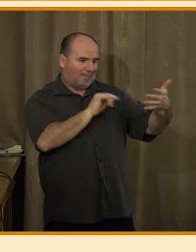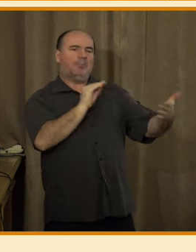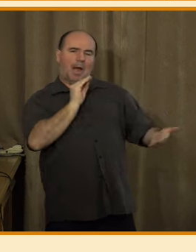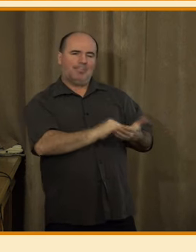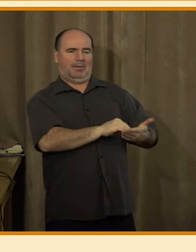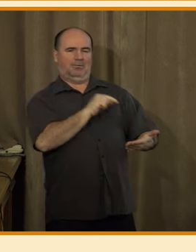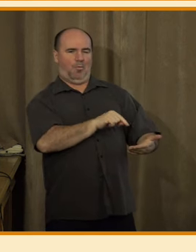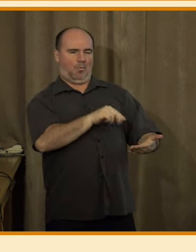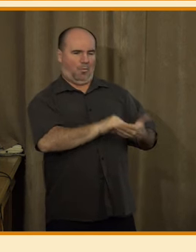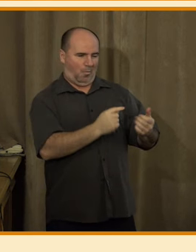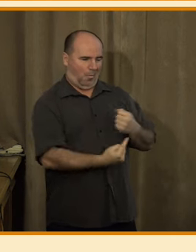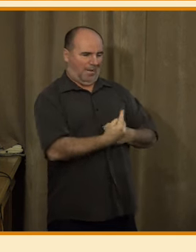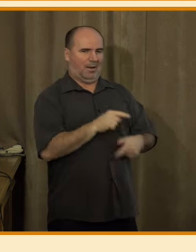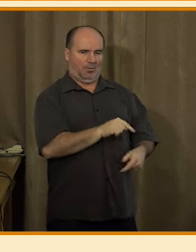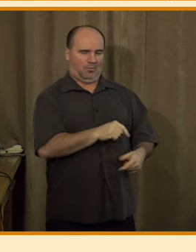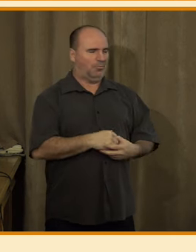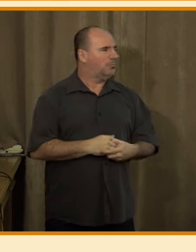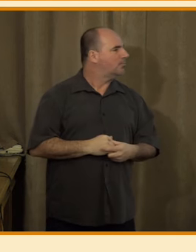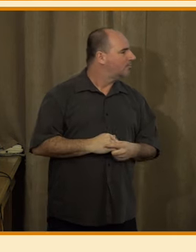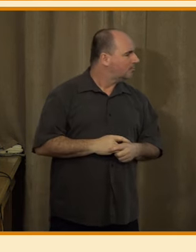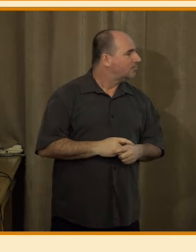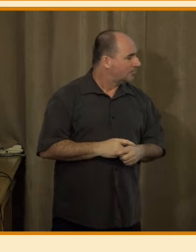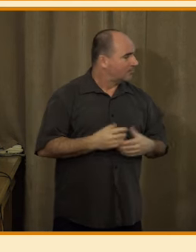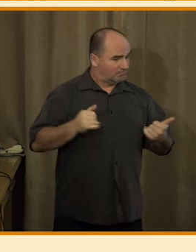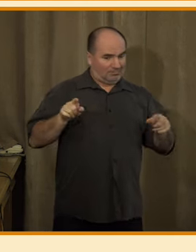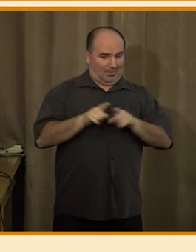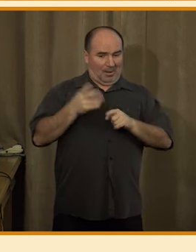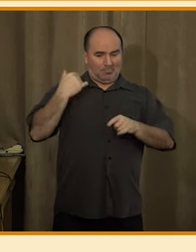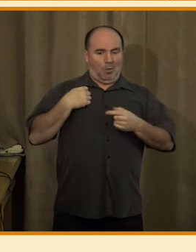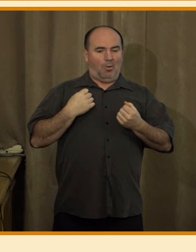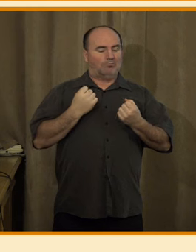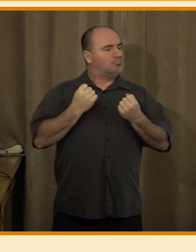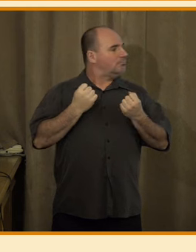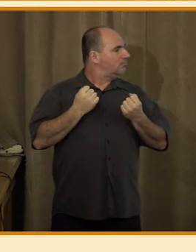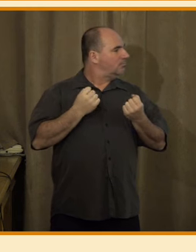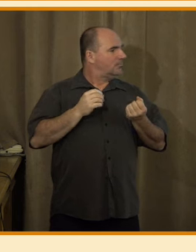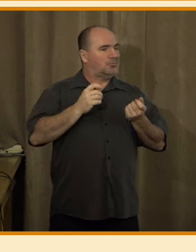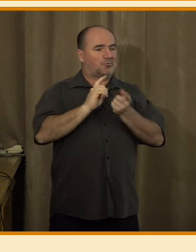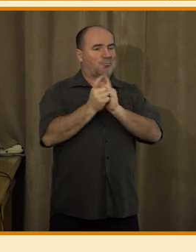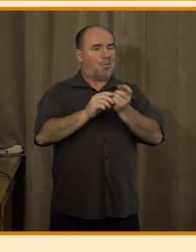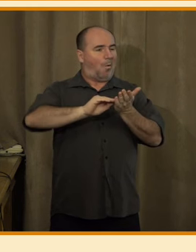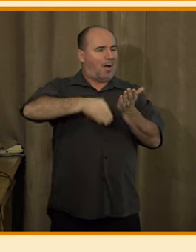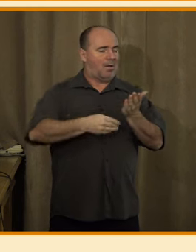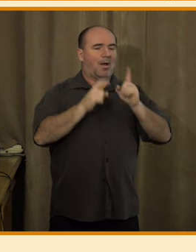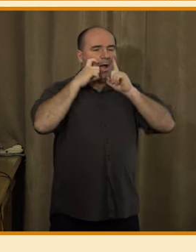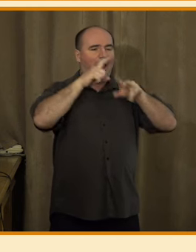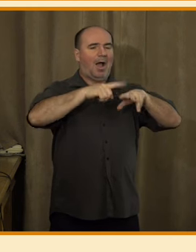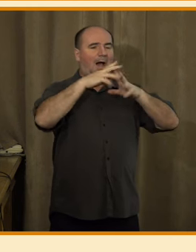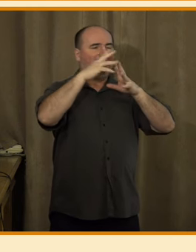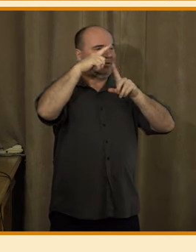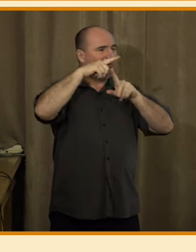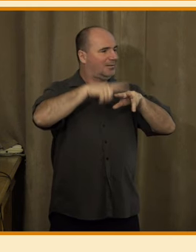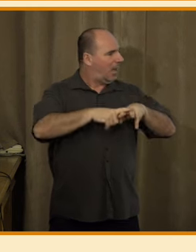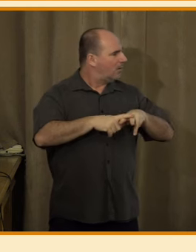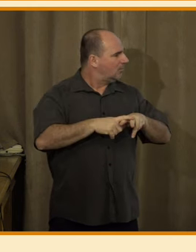charta, pokud jste ji zaregistrovali, zveřejněná 10. listopadu, o čemž Monika Hanech jako moderátorka toho